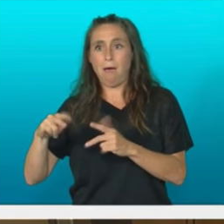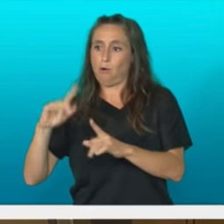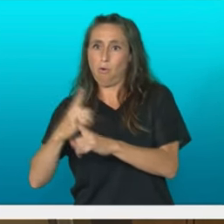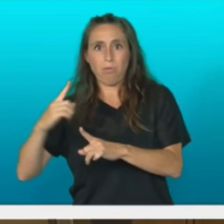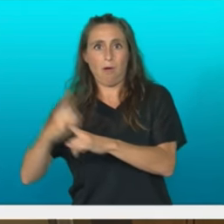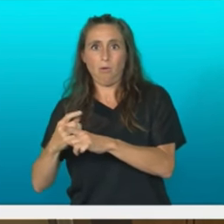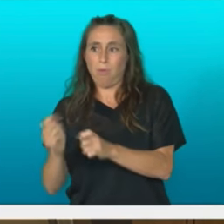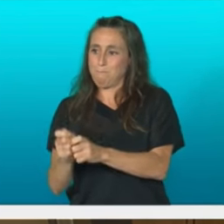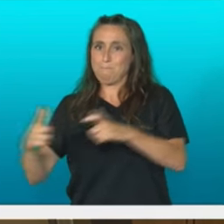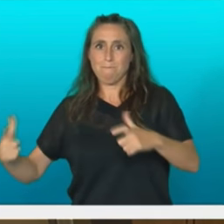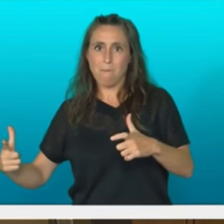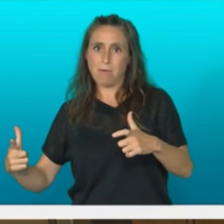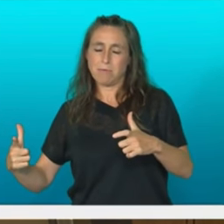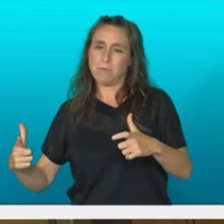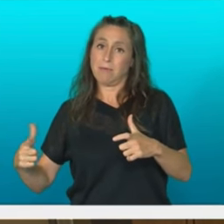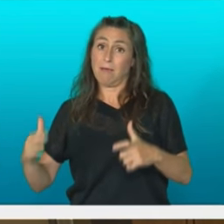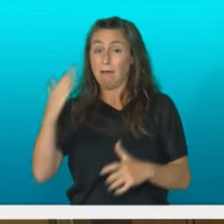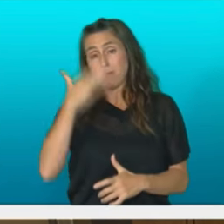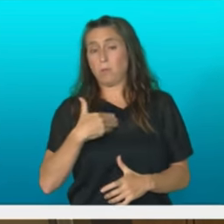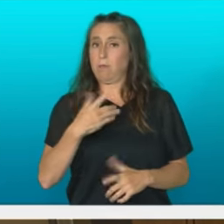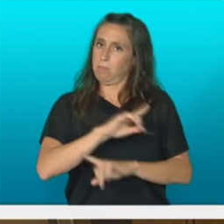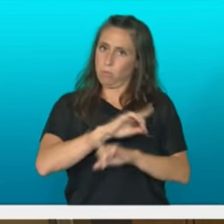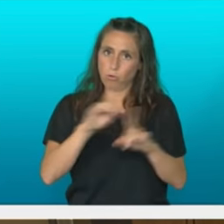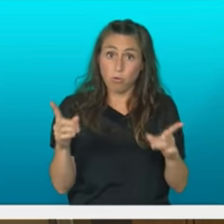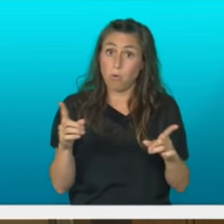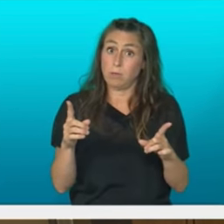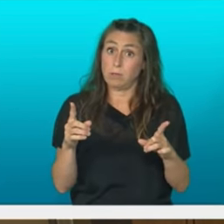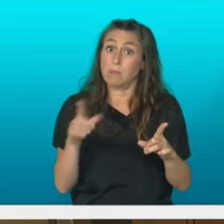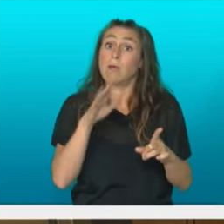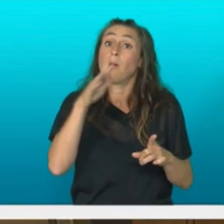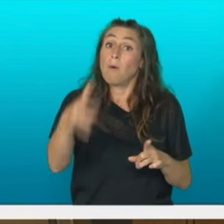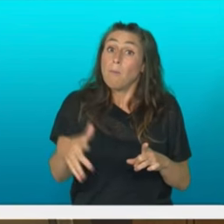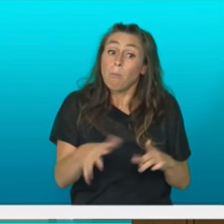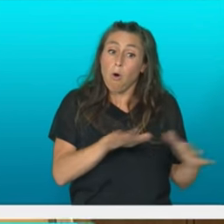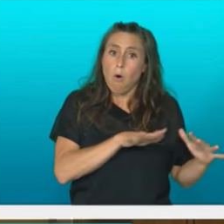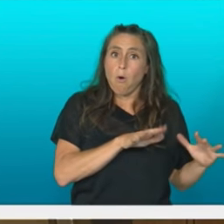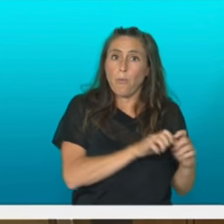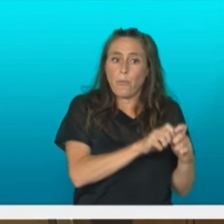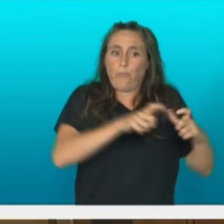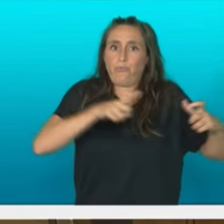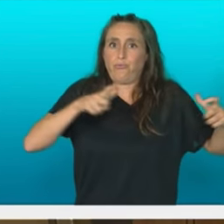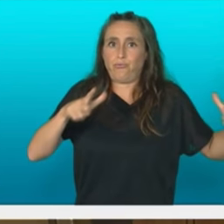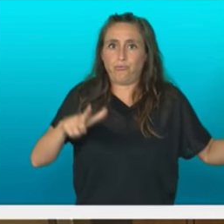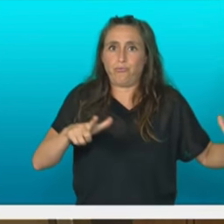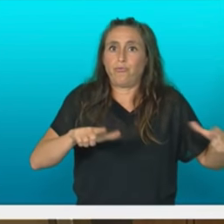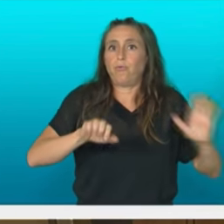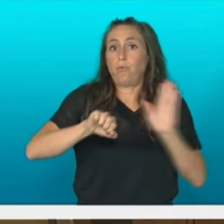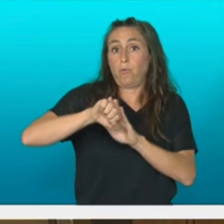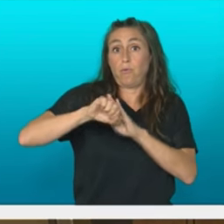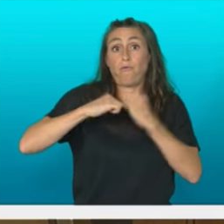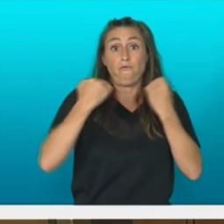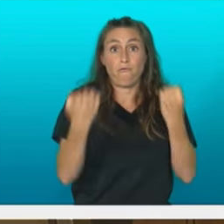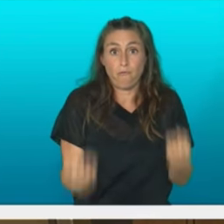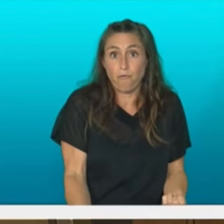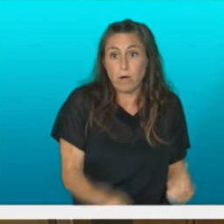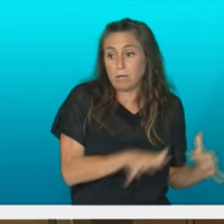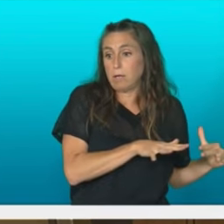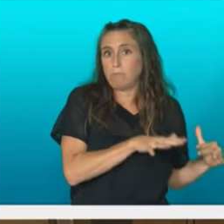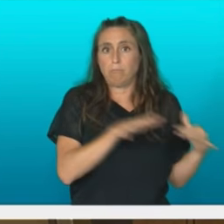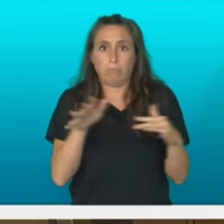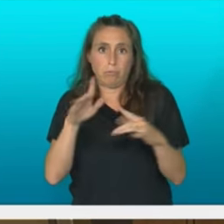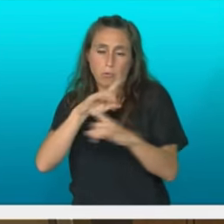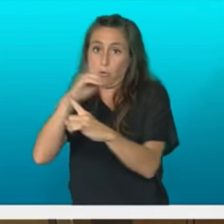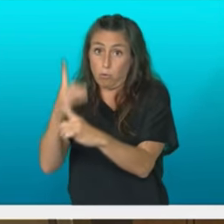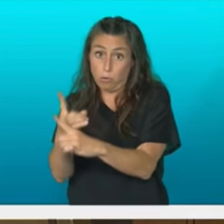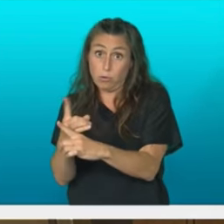argi eta garri zuena dute ultraeskuinaren holdarraldiarekin eta ultraeskuinaren meseretan tokia galduko dutela